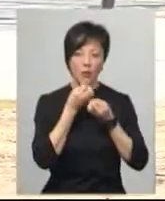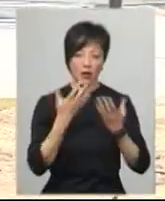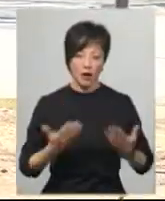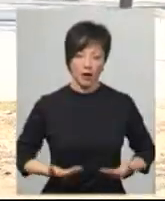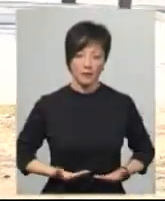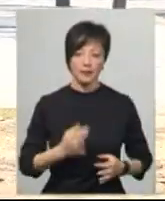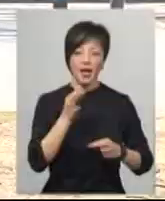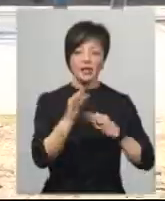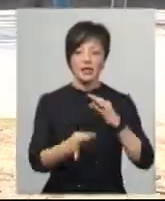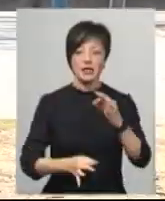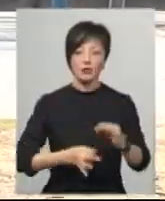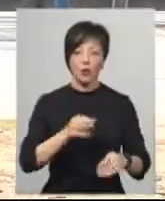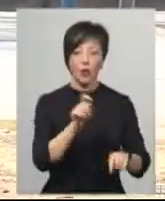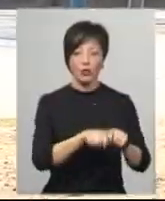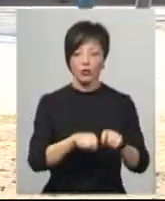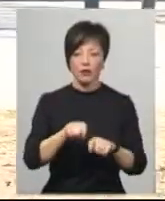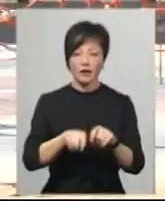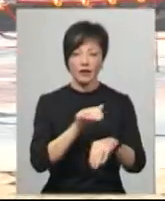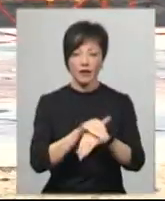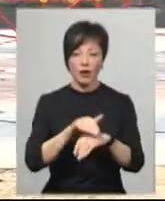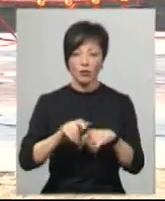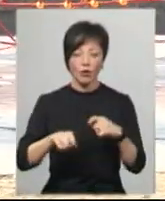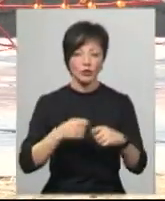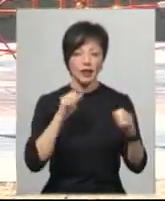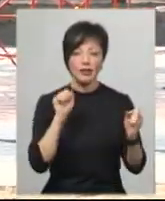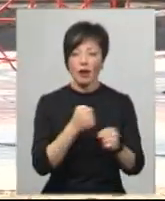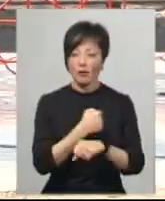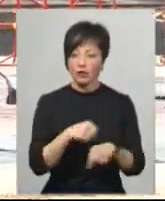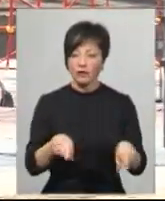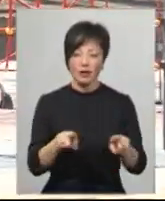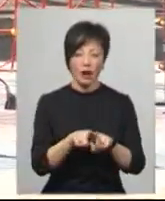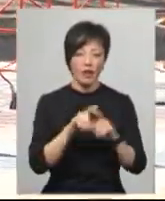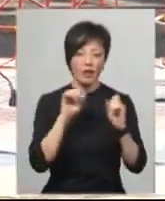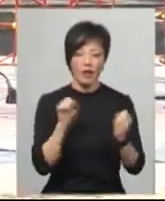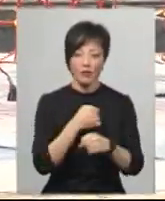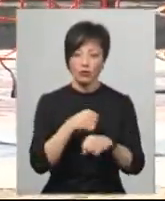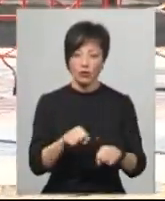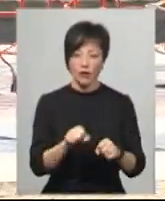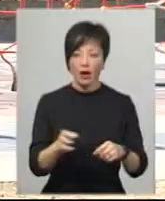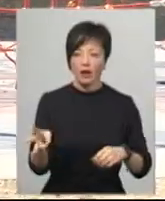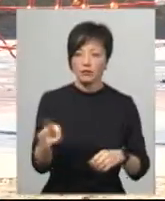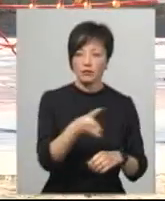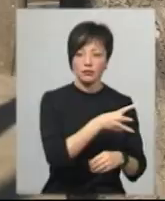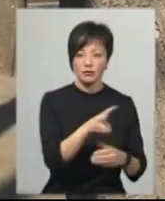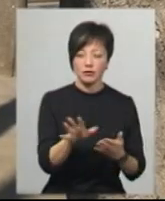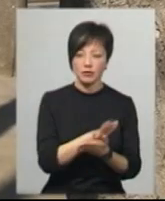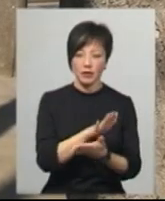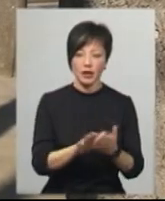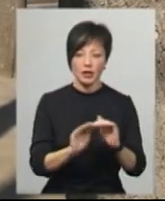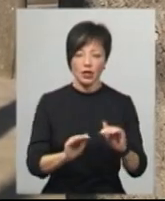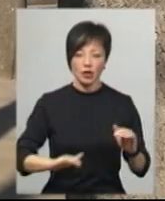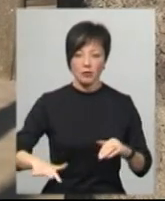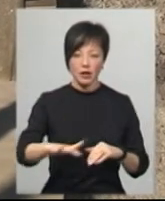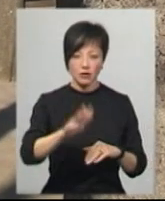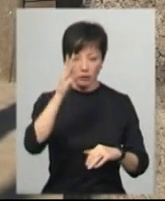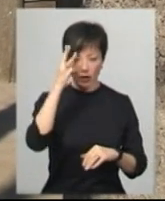Цілодоба виконтролювати та виявляти порушення неможливо. Також немає фізичної можливості проводити дезінфекцію дитячих майданчиків у Хмельницькому, каже